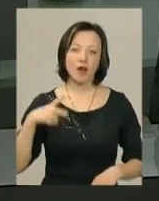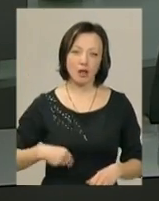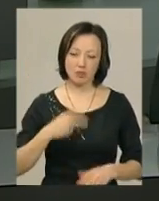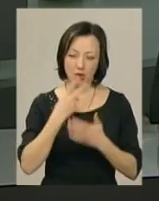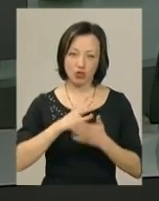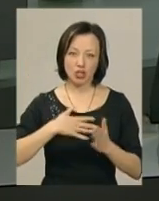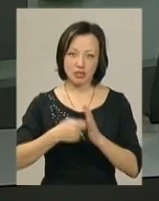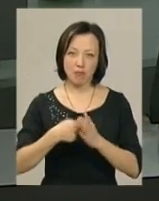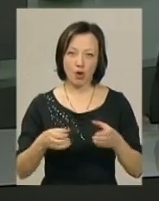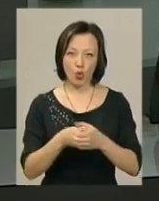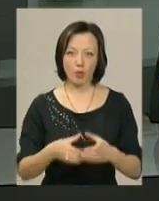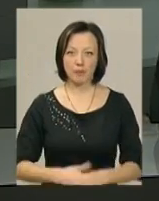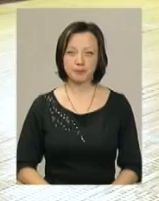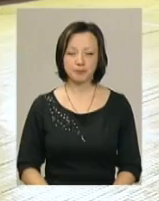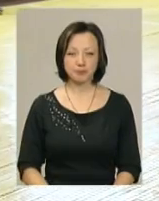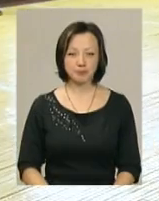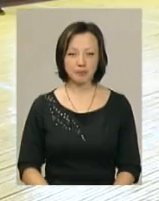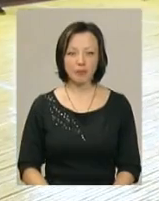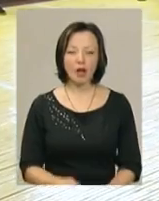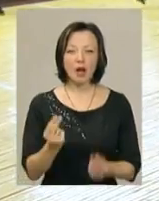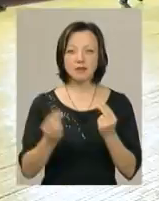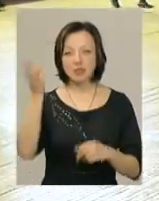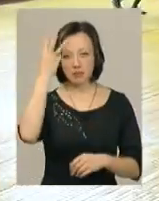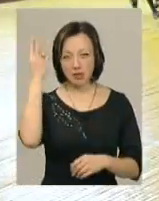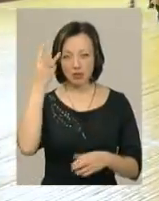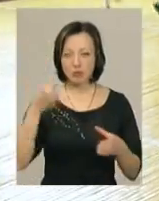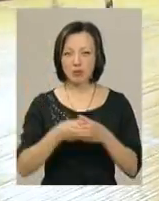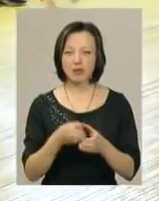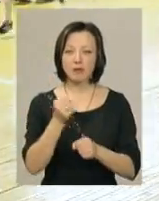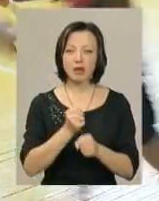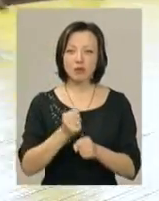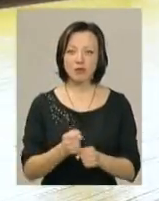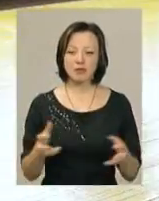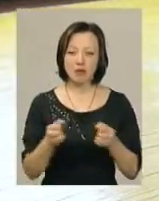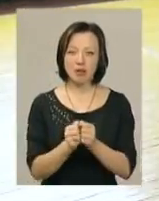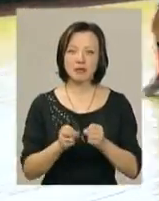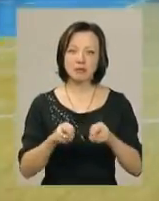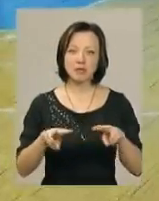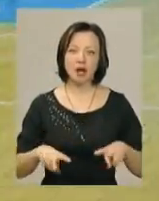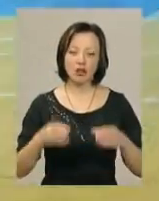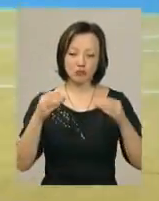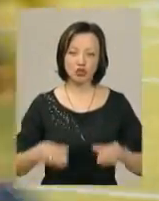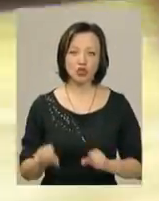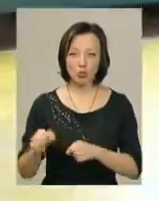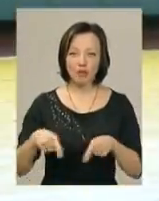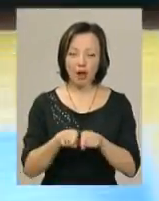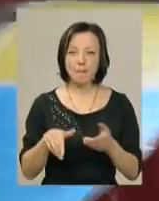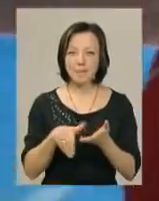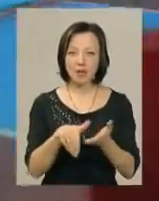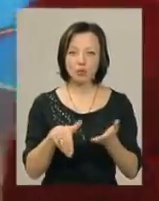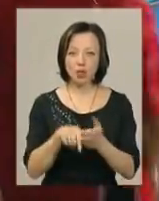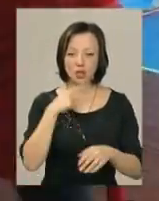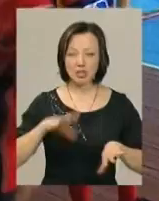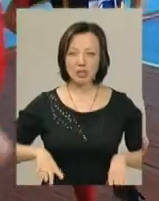бачила наша знімальна група. Гравці хмельницького буревісника відпрацьовують захвати зі спеціальним щитом. Така методика, за словами